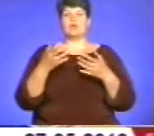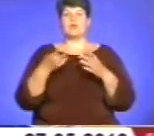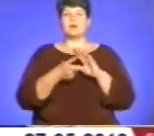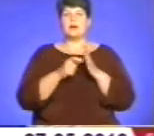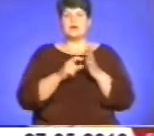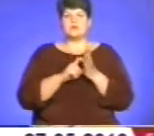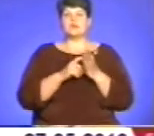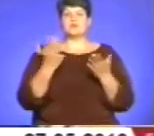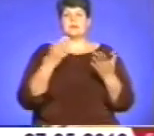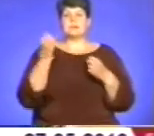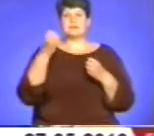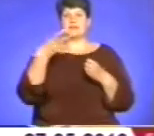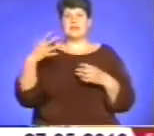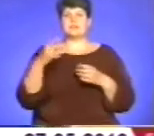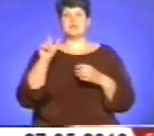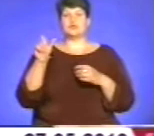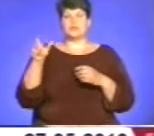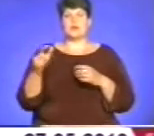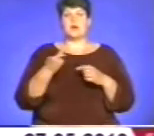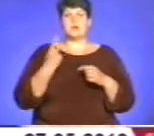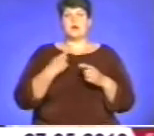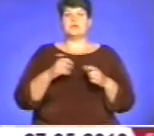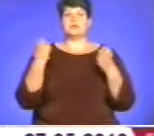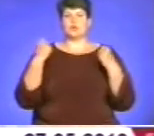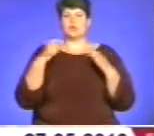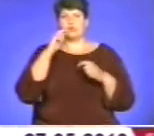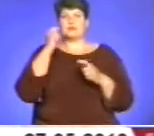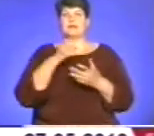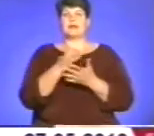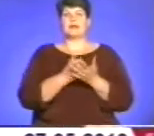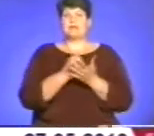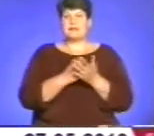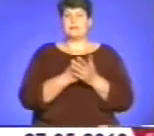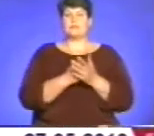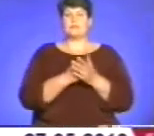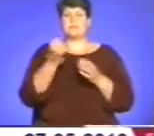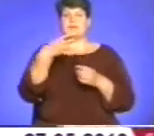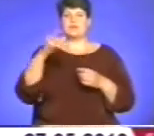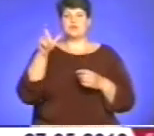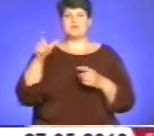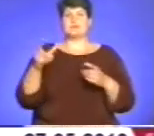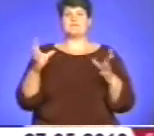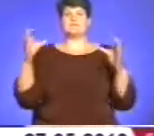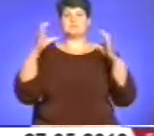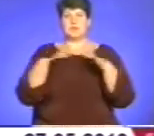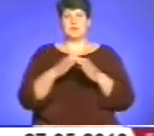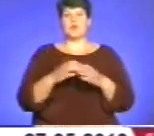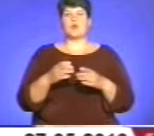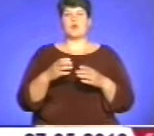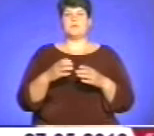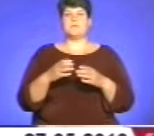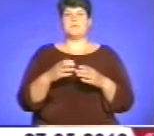15 человек майстер спорту Украины, ну и кандидаты майстер спорту, все есть. У нас 15 человек сборник команды Украины.